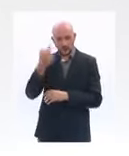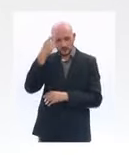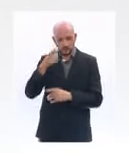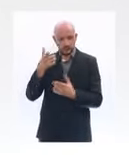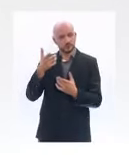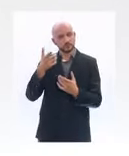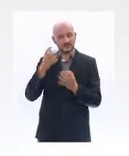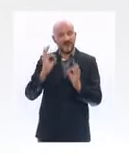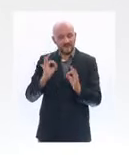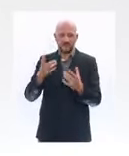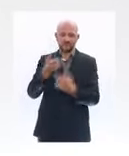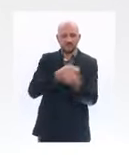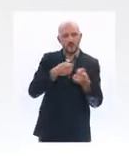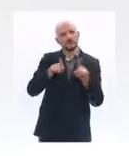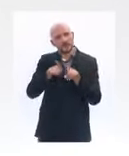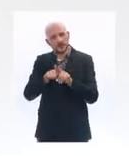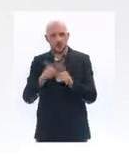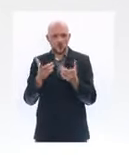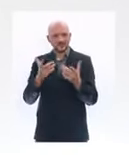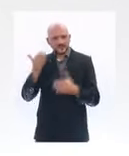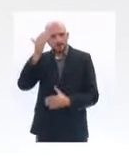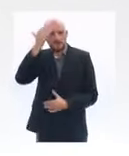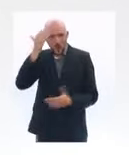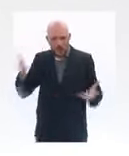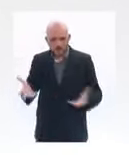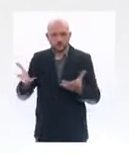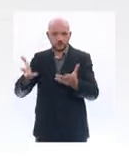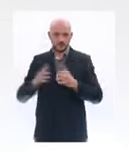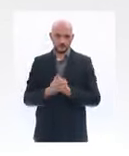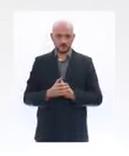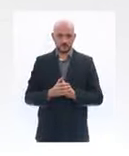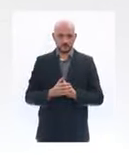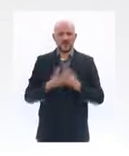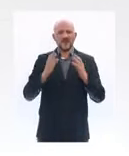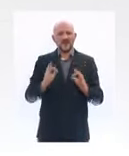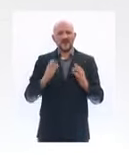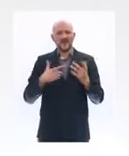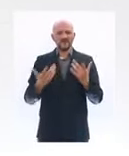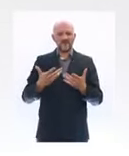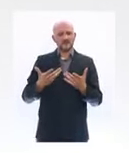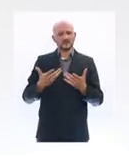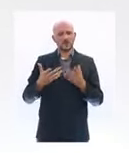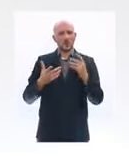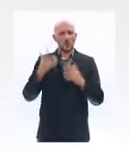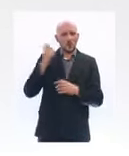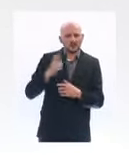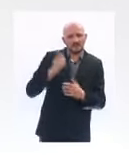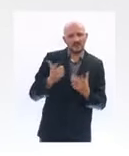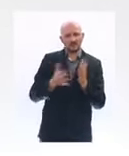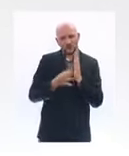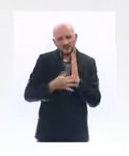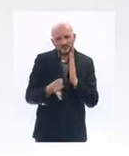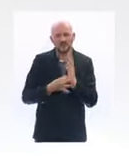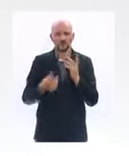S'agissant des exonérations et des reports de cotisations sociales, là aussi, même objectif et même